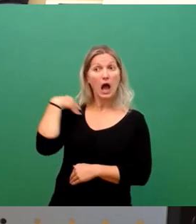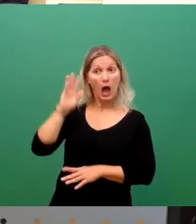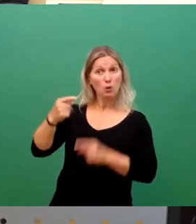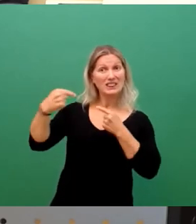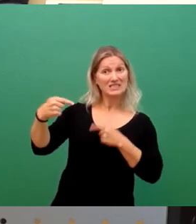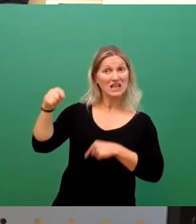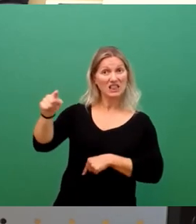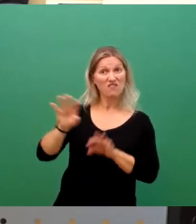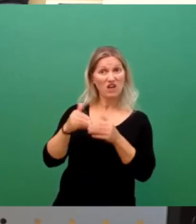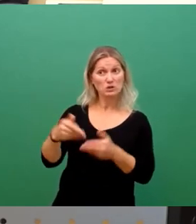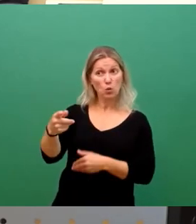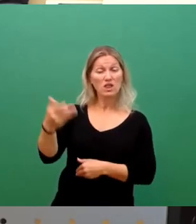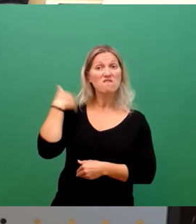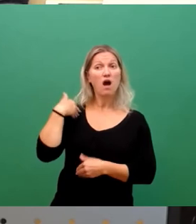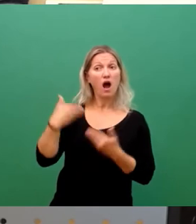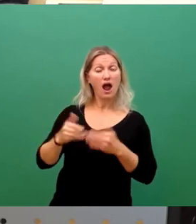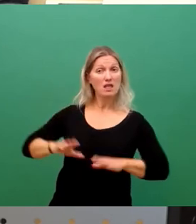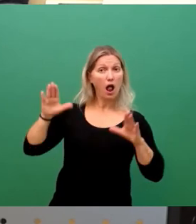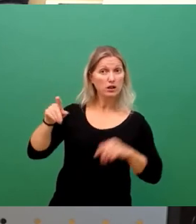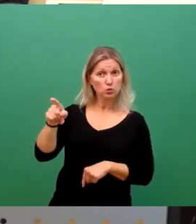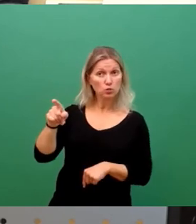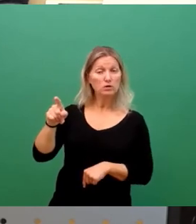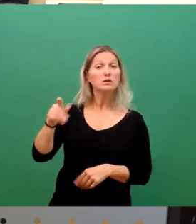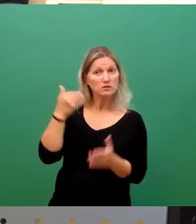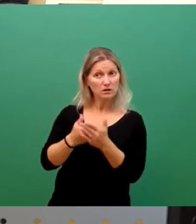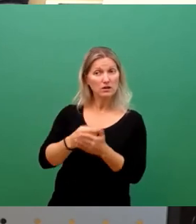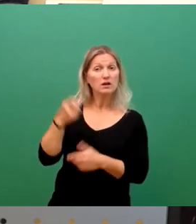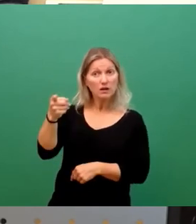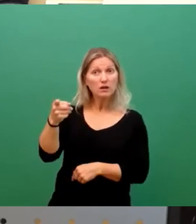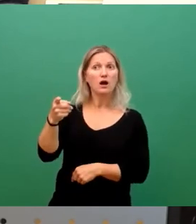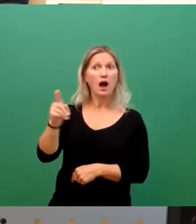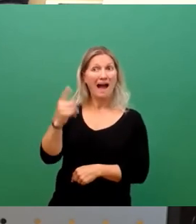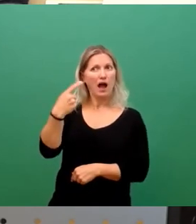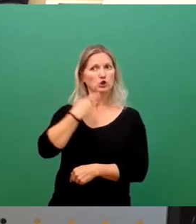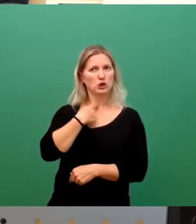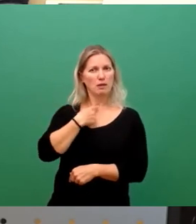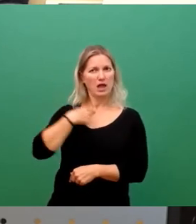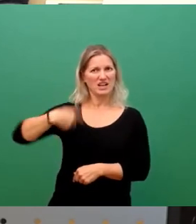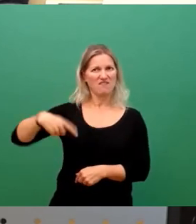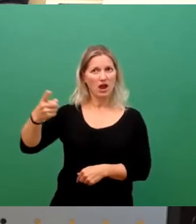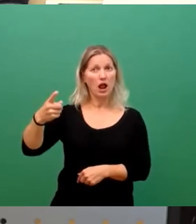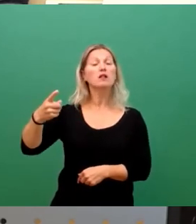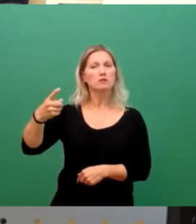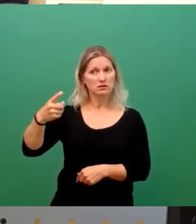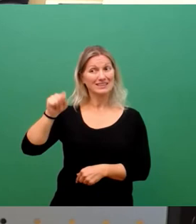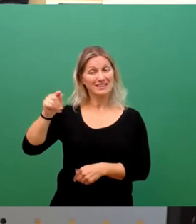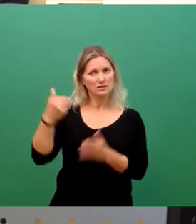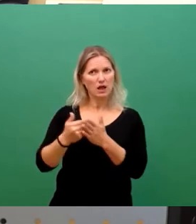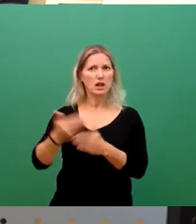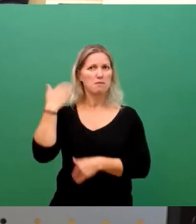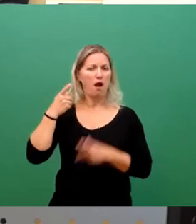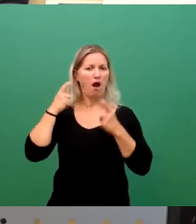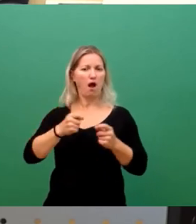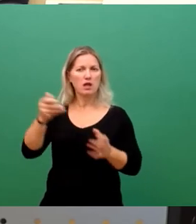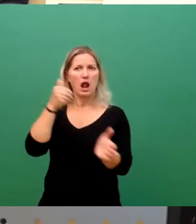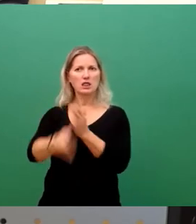denn die Enthaltung in der Dissidentenfraktion war letztlich die eine Stimme, die zur Ablehnung des Antrages geführt hat. Und heute